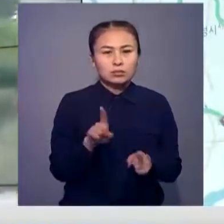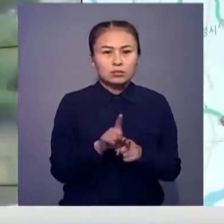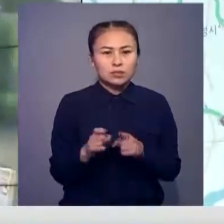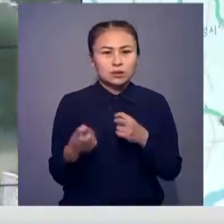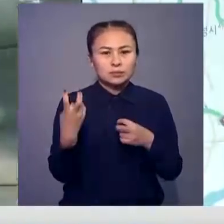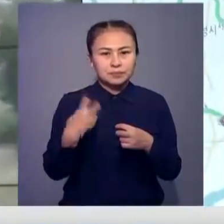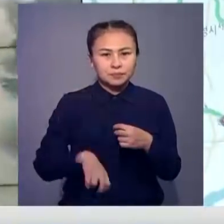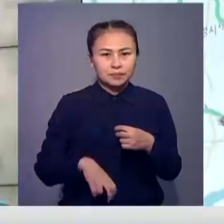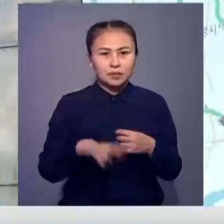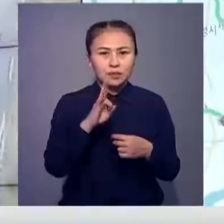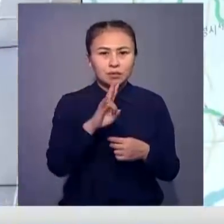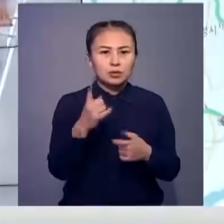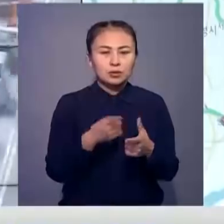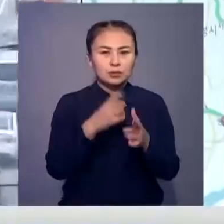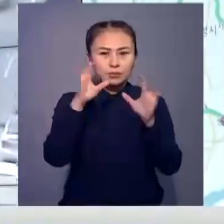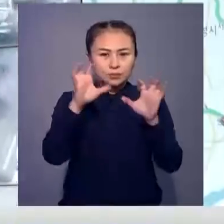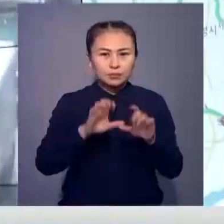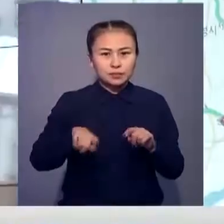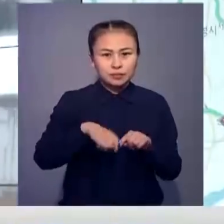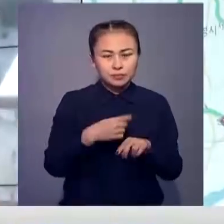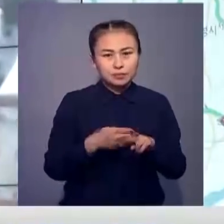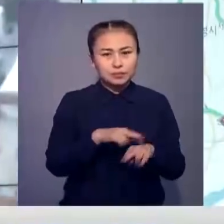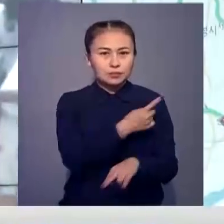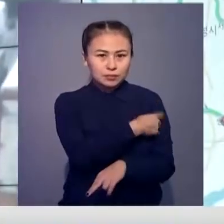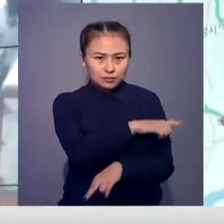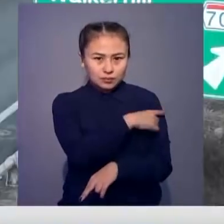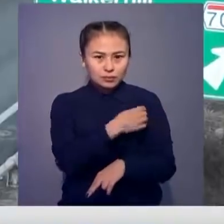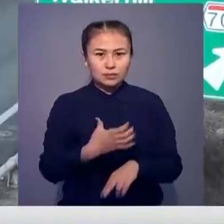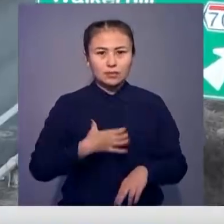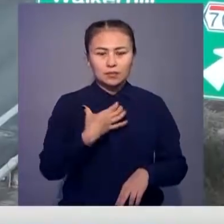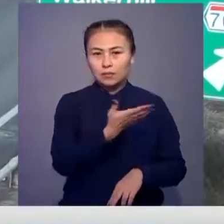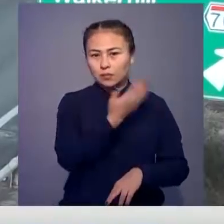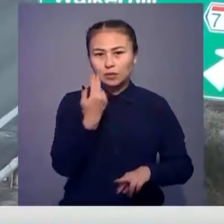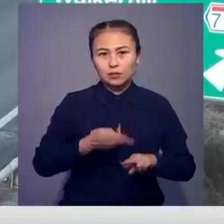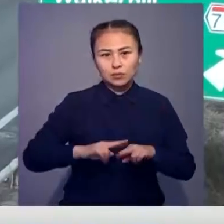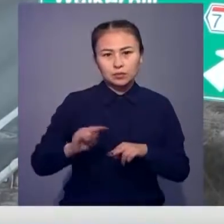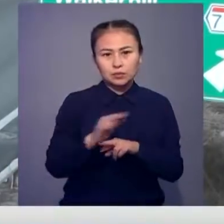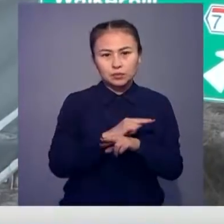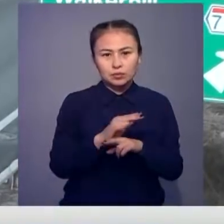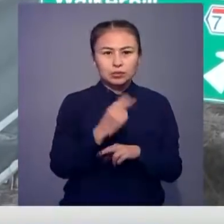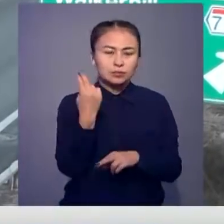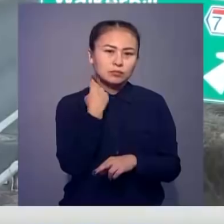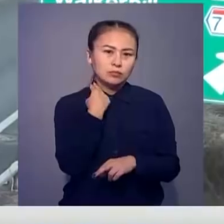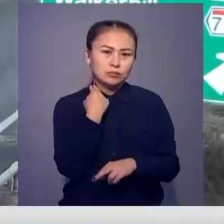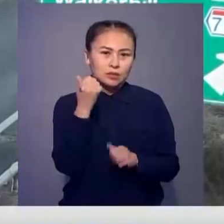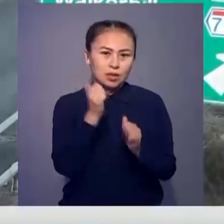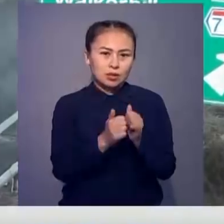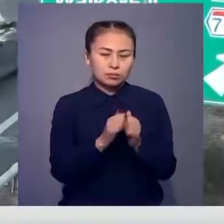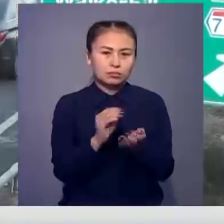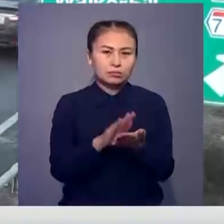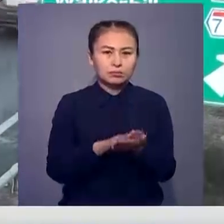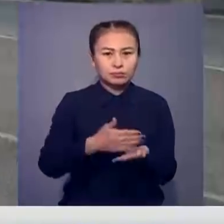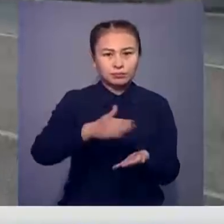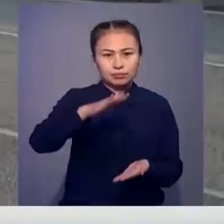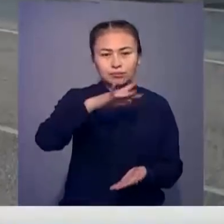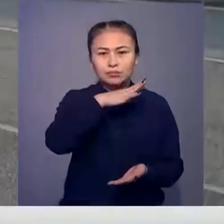сыңған анықтады. Нұргелді елде заңсыз болғандықтан медициналық сақтандыруы жоқ. Сондықтан оны емде үшін қарыс күн сайын өспеледі